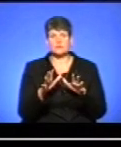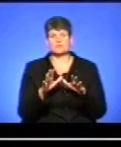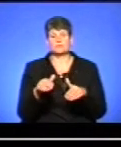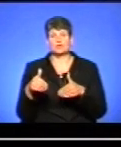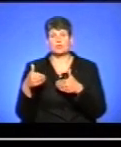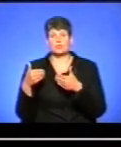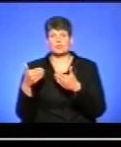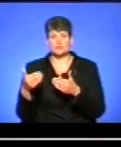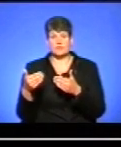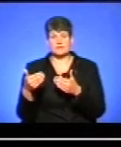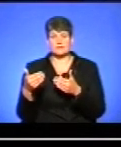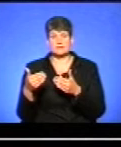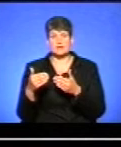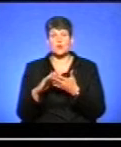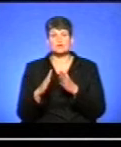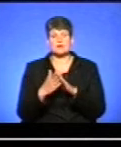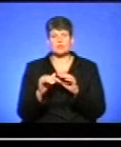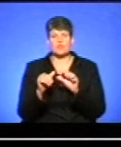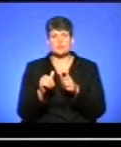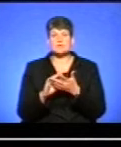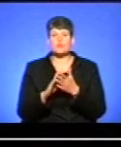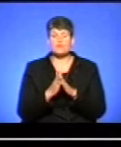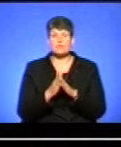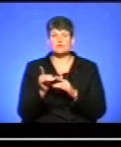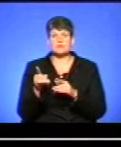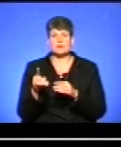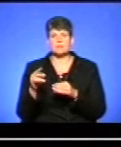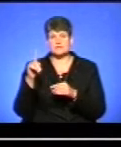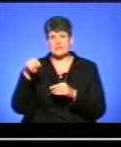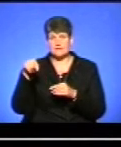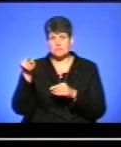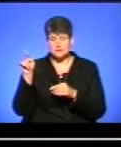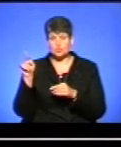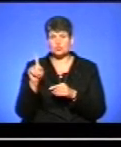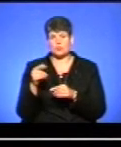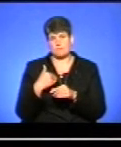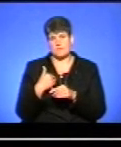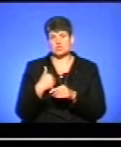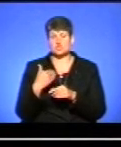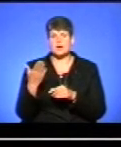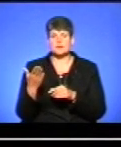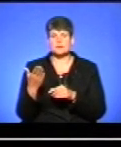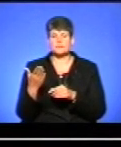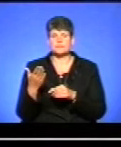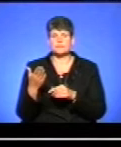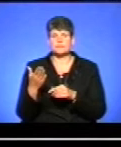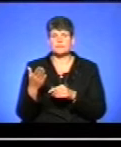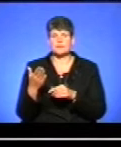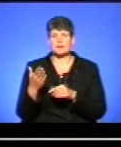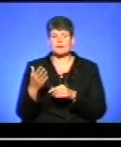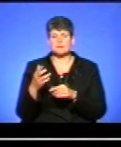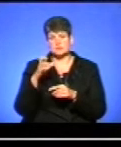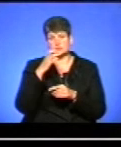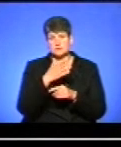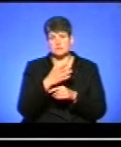рекомендуватись на контрактну форму за умови, що якщо вона поставить відмітку, що бажає таке претендувати на бюджетну, а